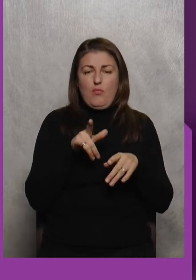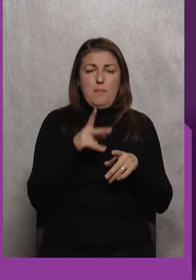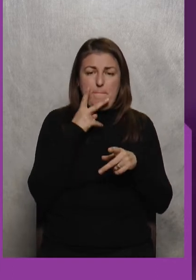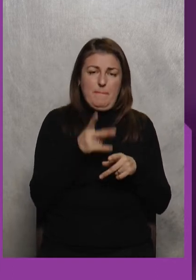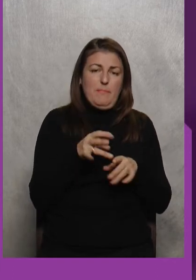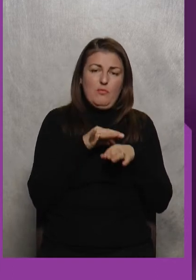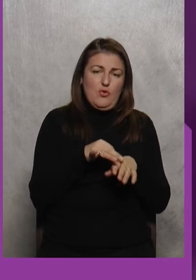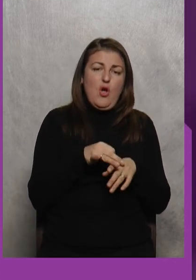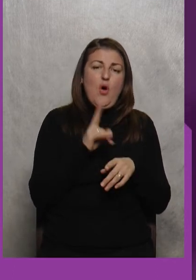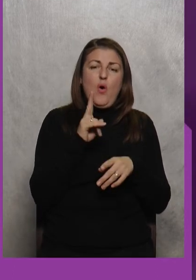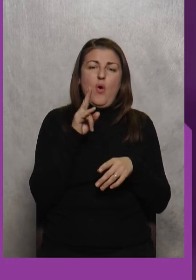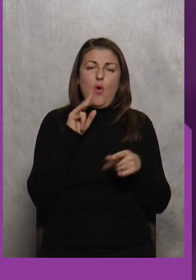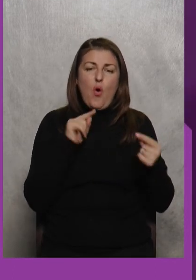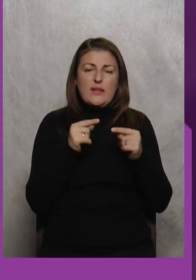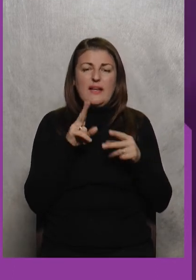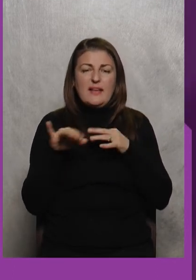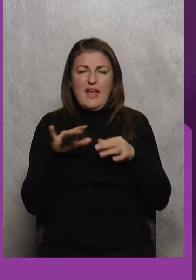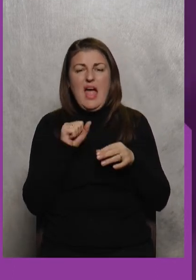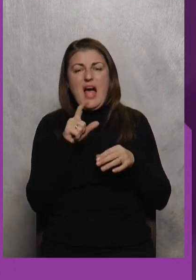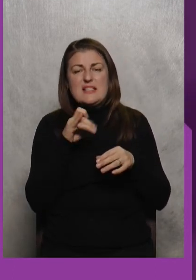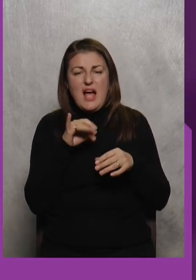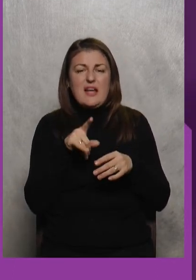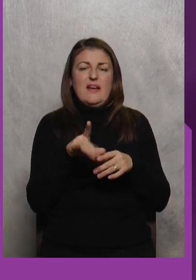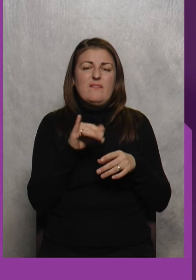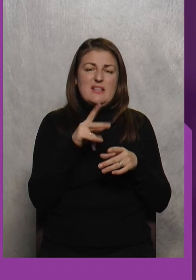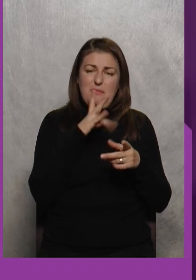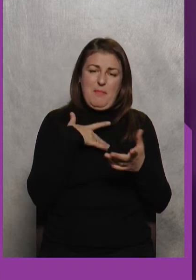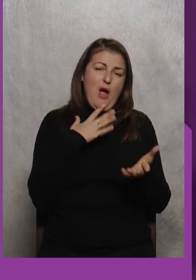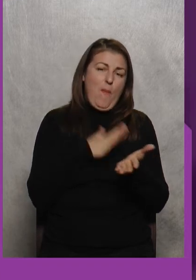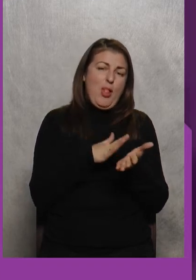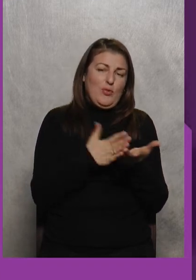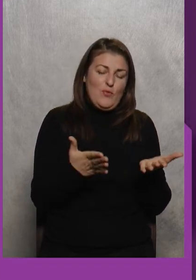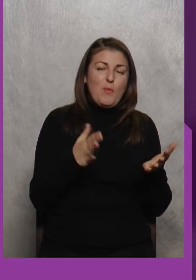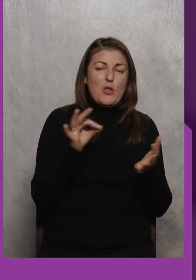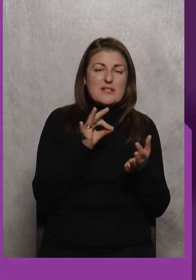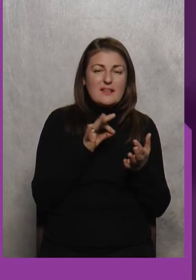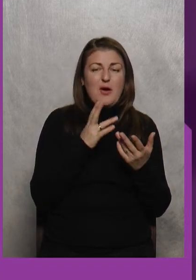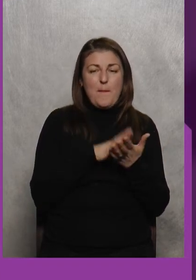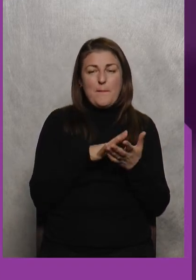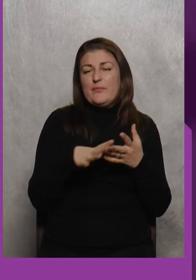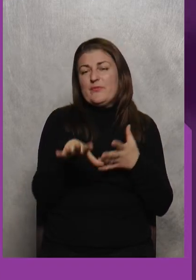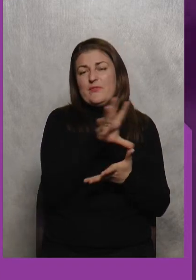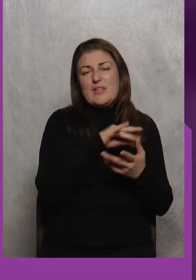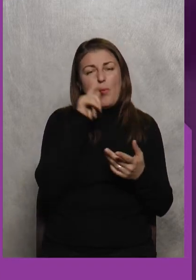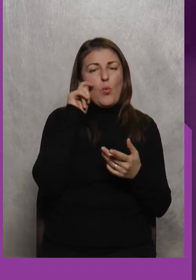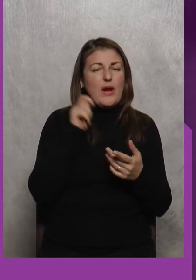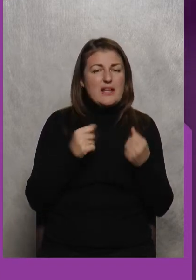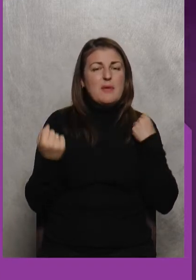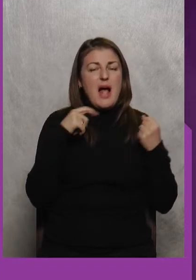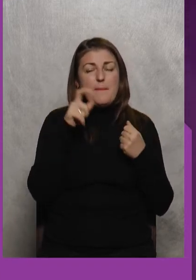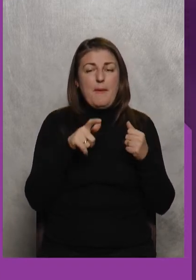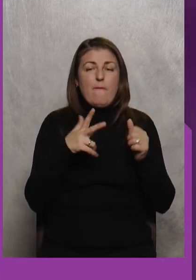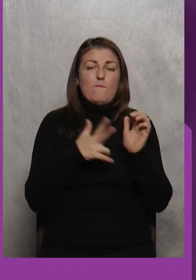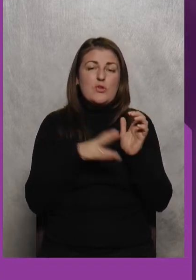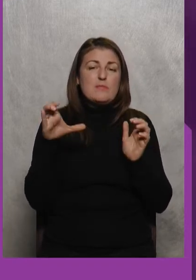О І контродіє Вазарі І ми аплодуємо Так Пане Олександре Аплодуємо Всім Українським Атлетам 8